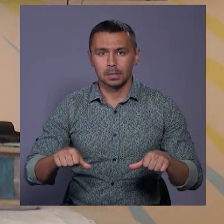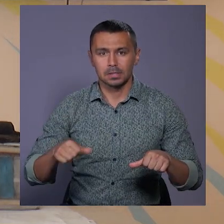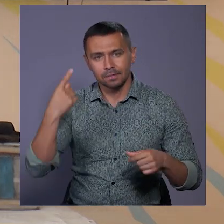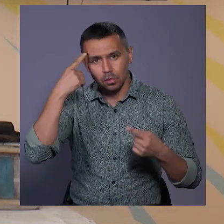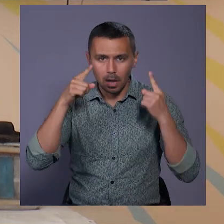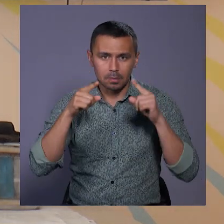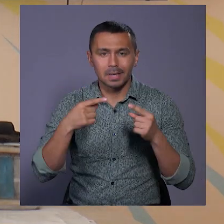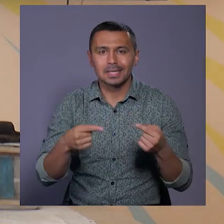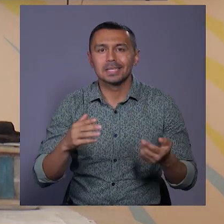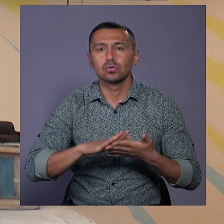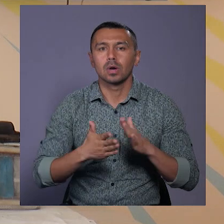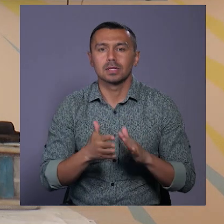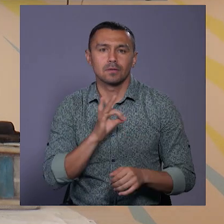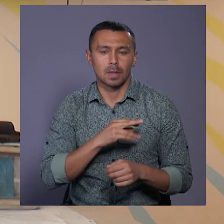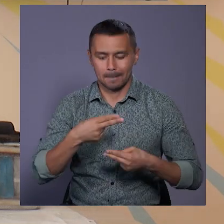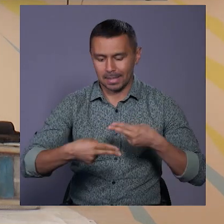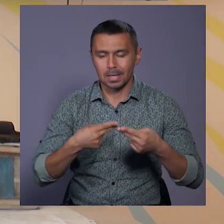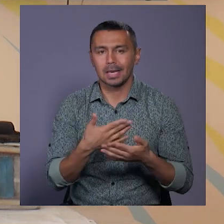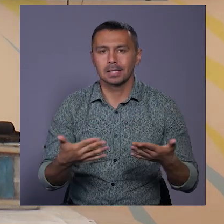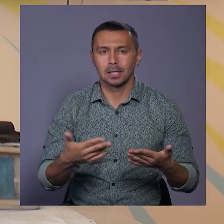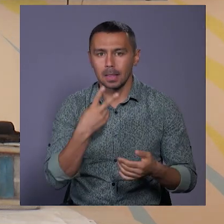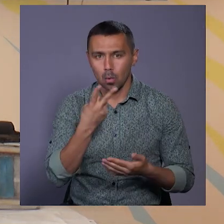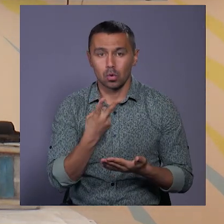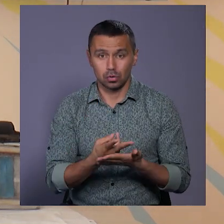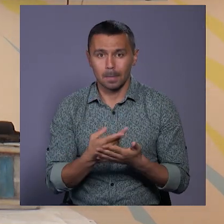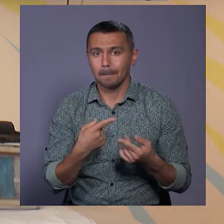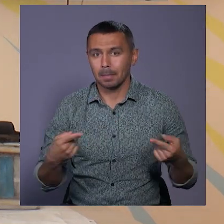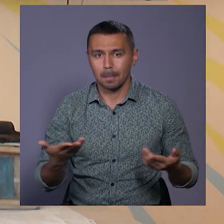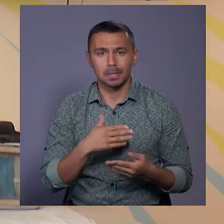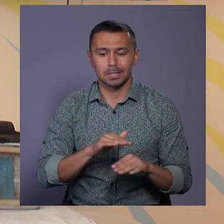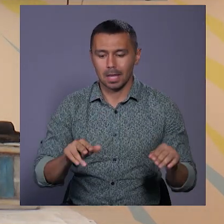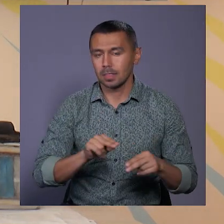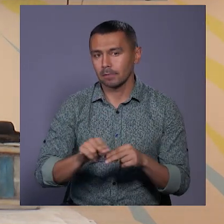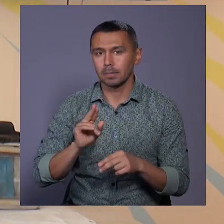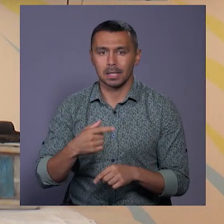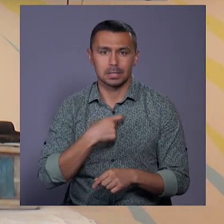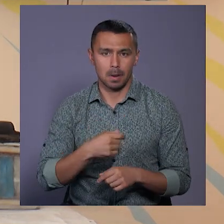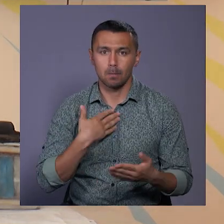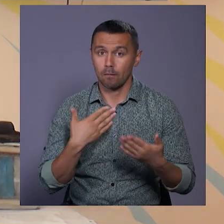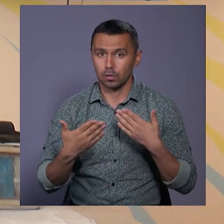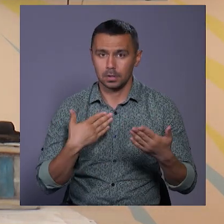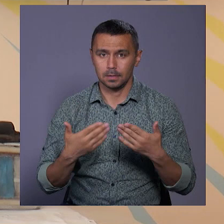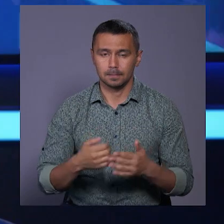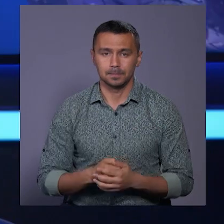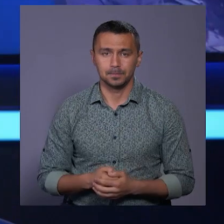різних ситуацій, з використанням презентації різних наочних предметів, ми дітей навчаємо, як себе поводити.